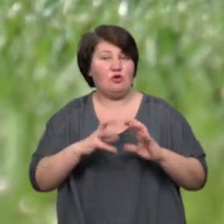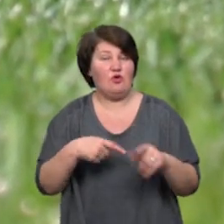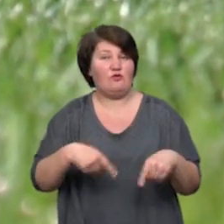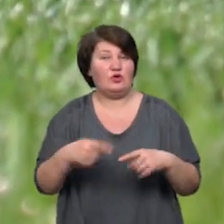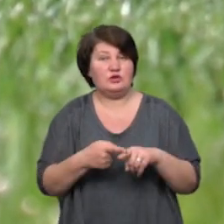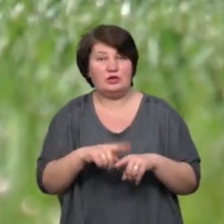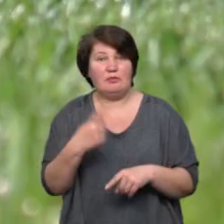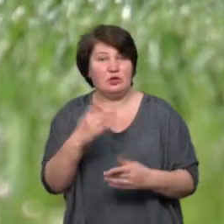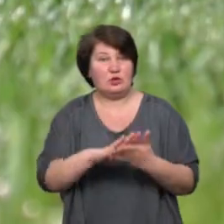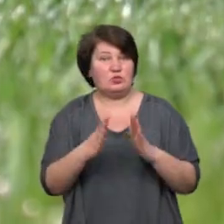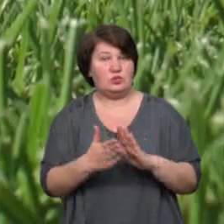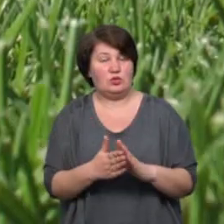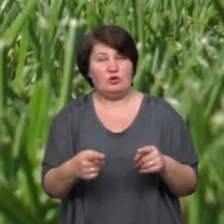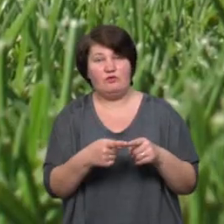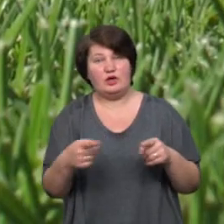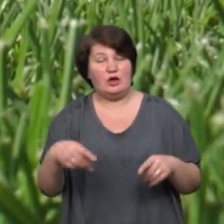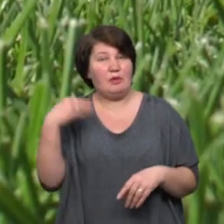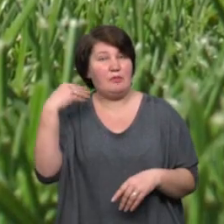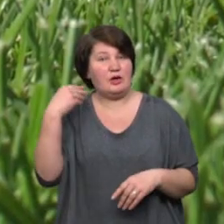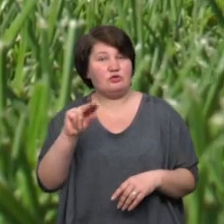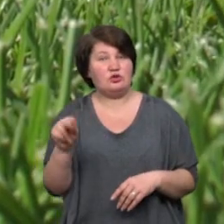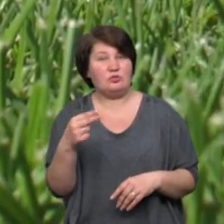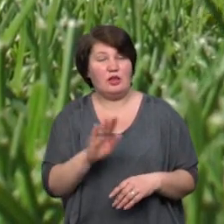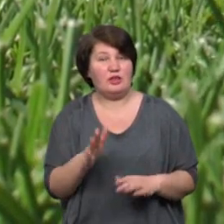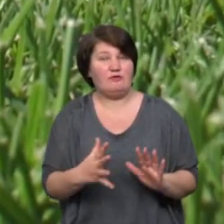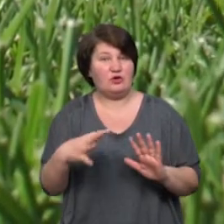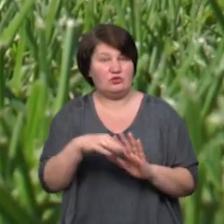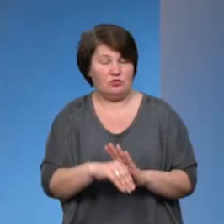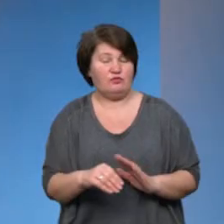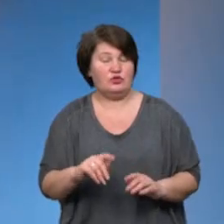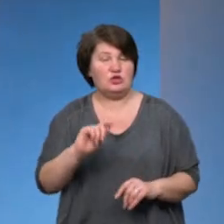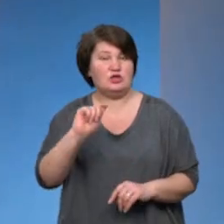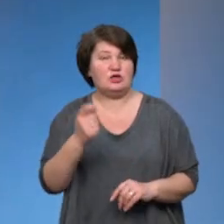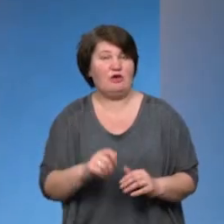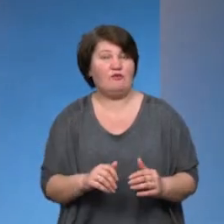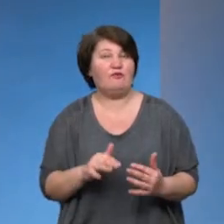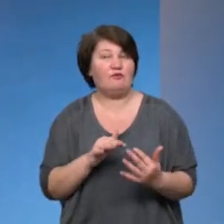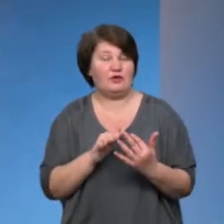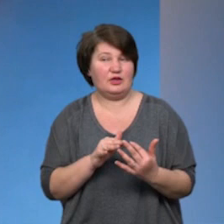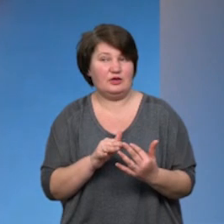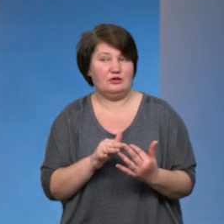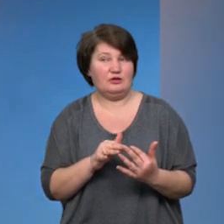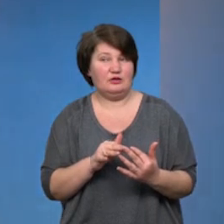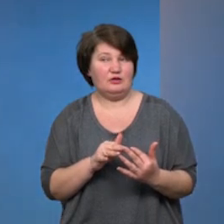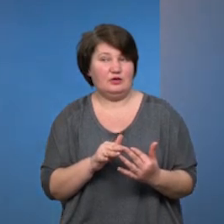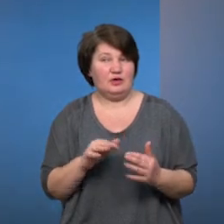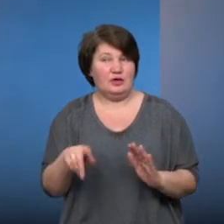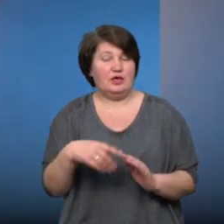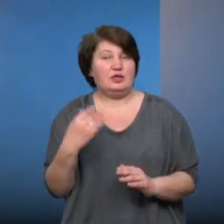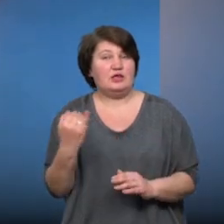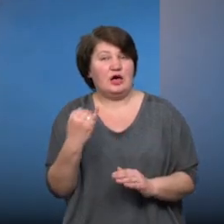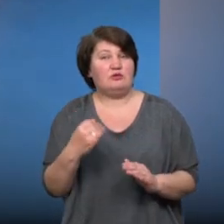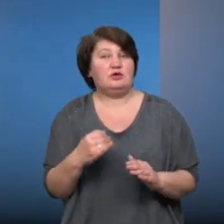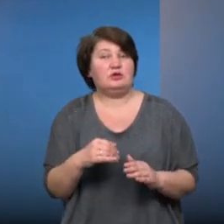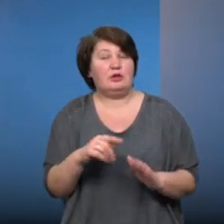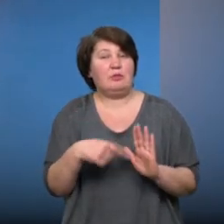ситуація із довгою перервою у чемпіонатах, не враховуючи світові війни. Сам цікавився цим питанням, які причини взагалі могли